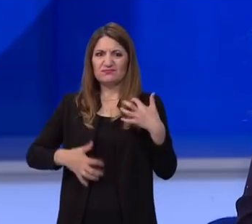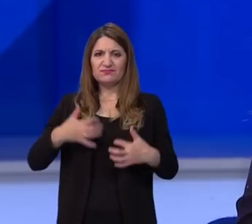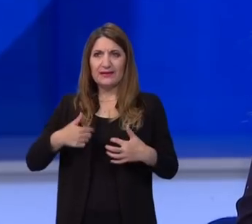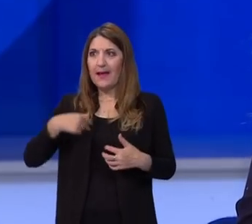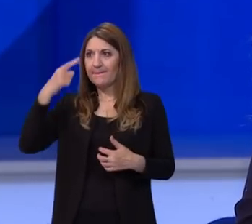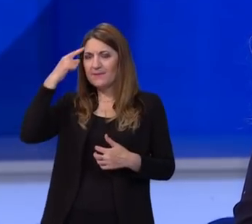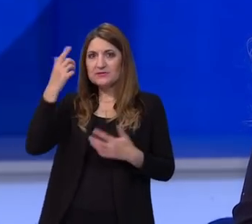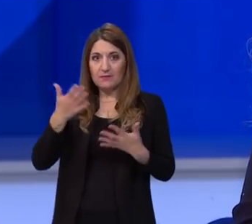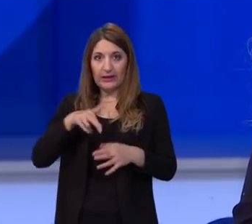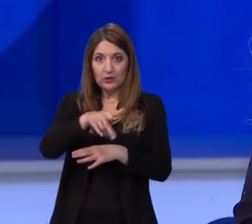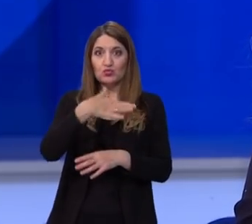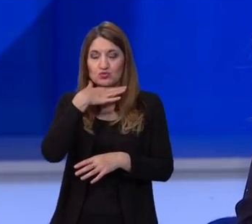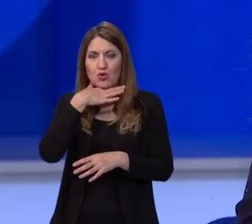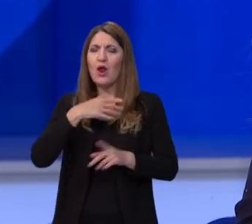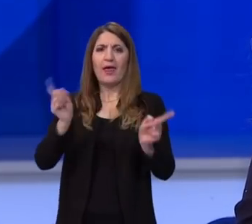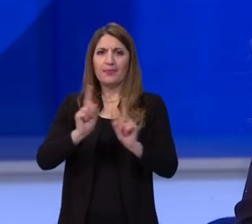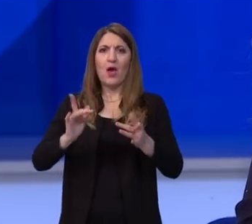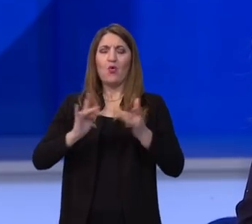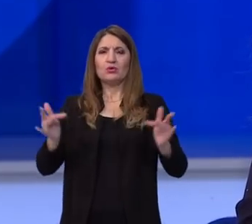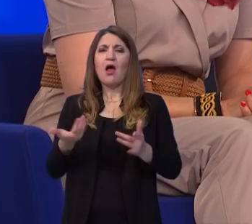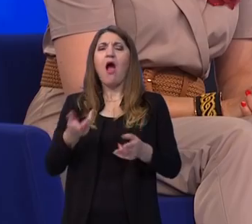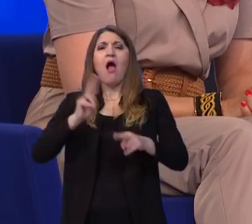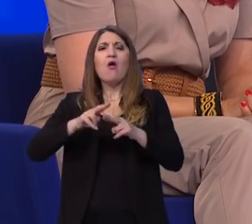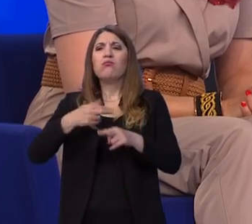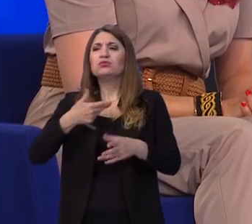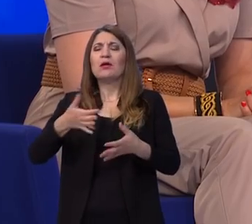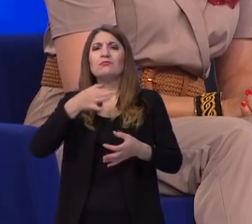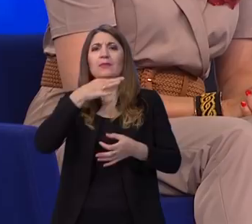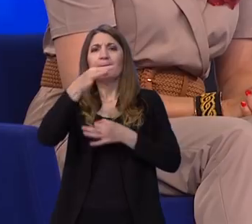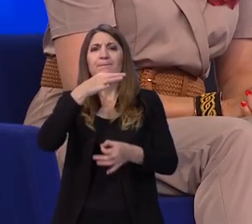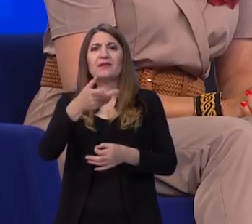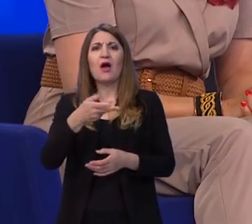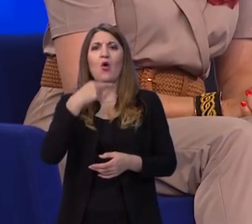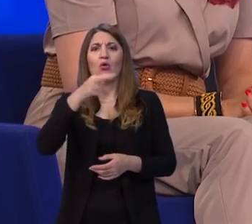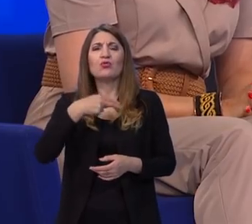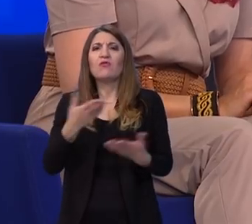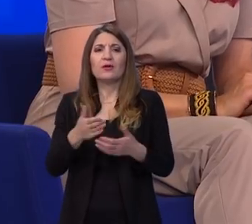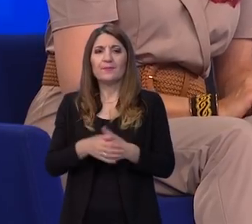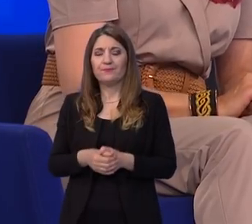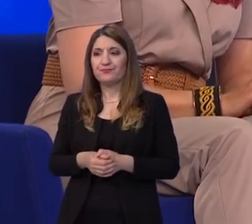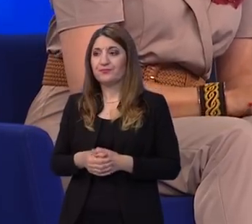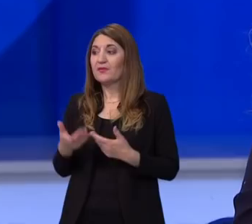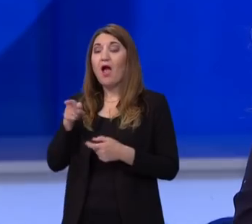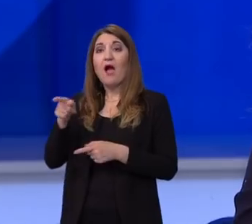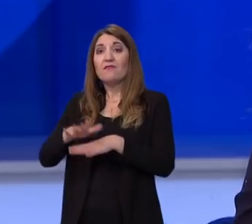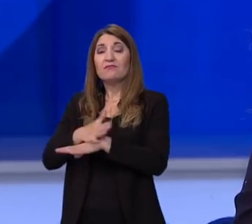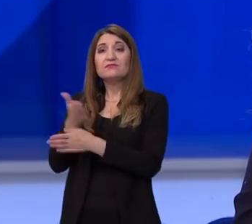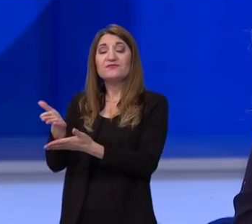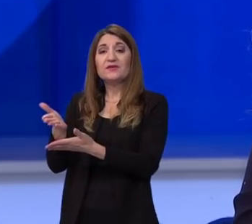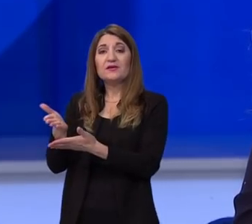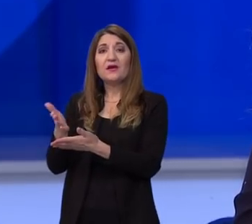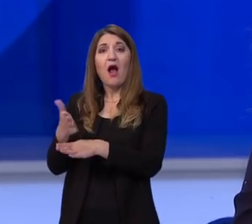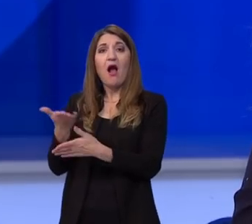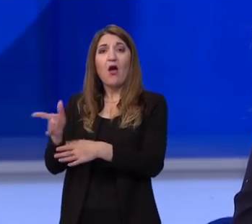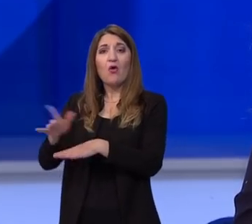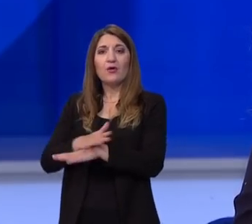jesu li online, kako će pisati provjere, kako će usmeno odgovarati, kako će... Što je vama bila. Da, pa, zapravo je